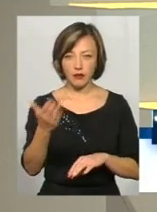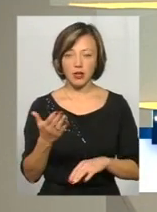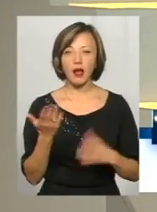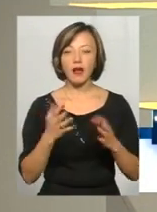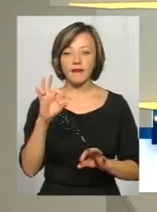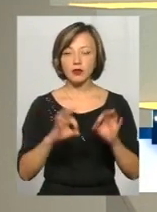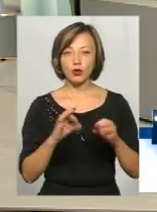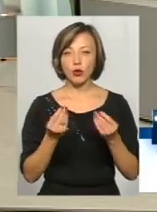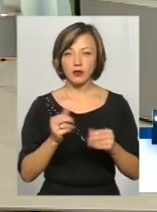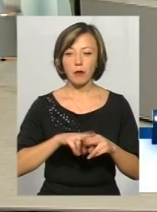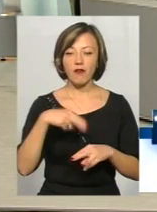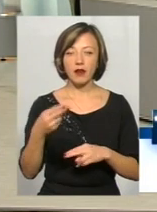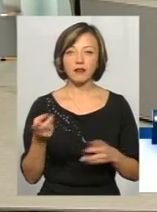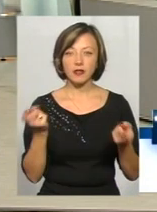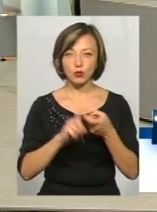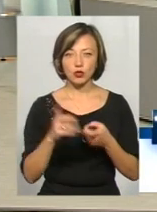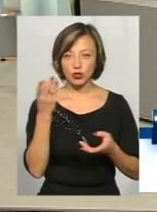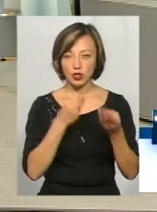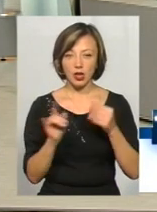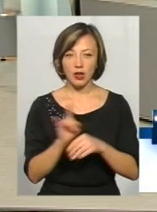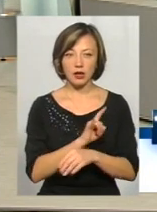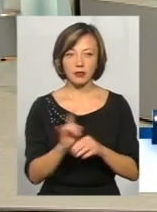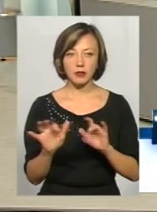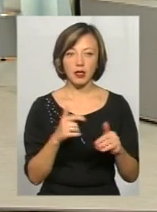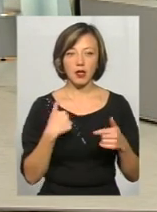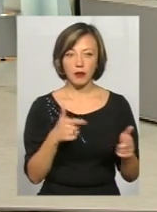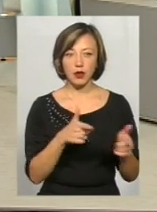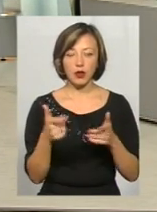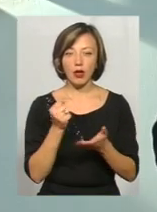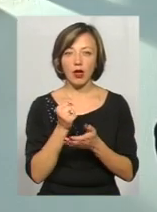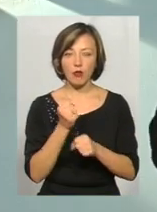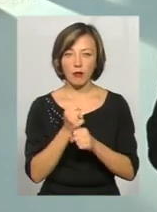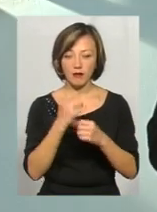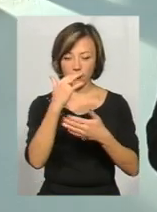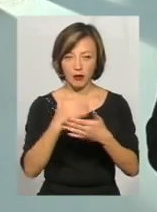в зв'язку з шахрадським діємом? Зараз я десь тут готувався, я робив виборку.